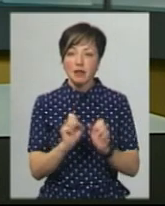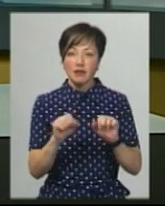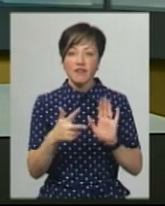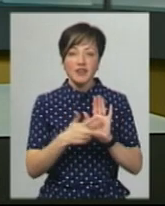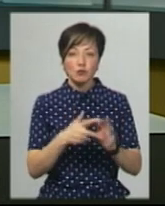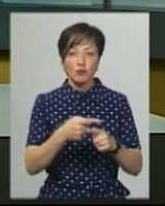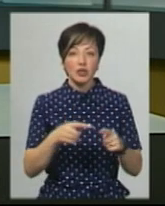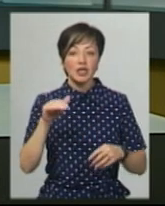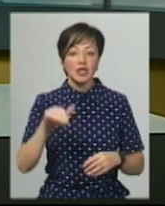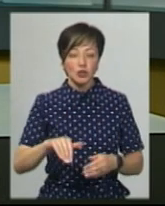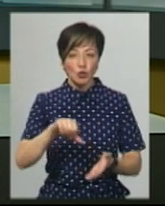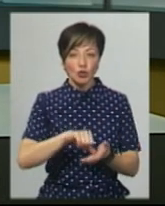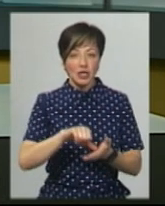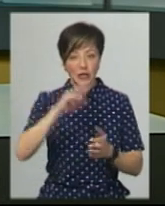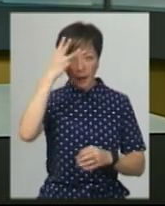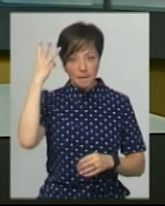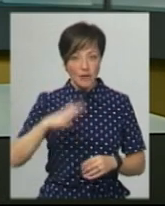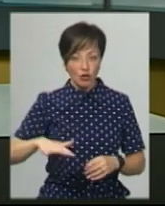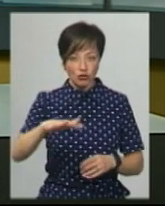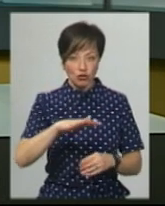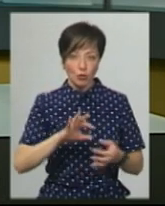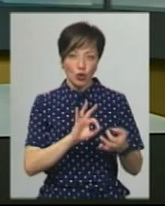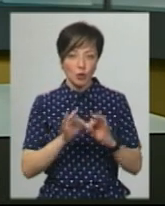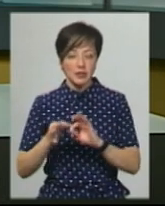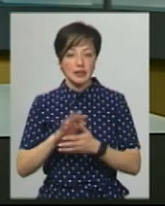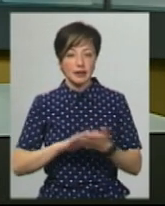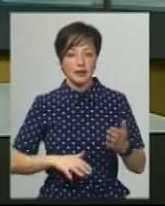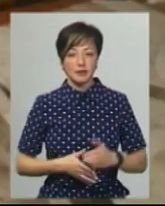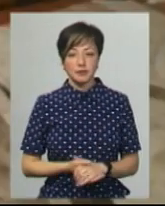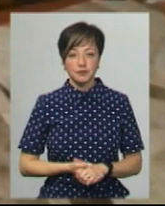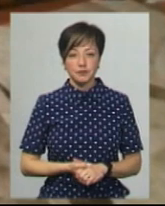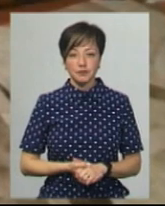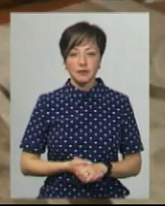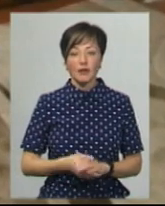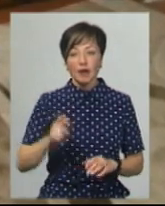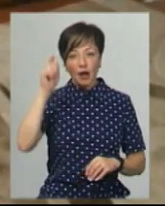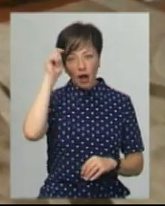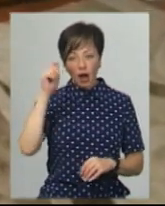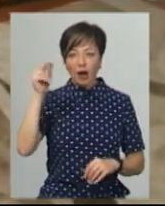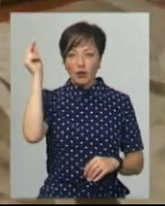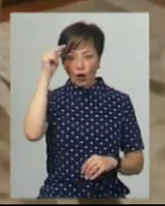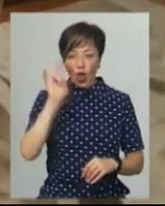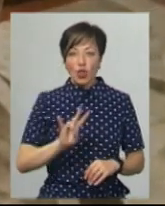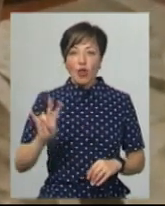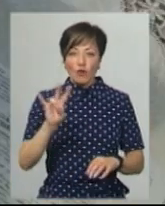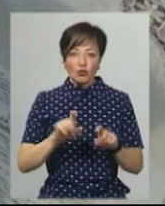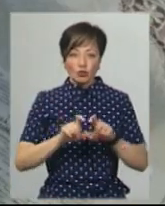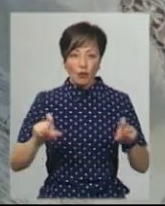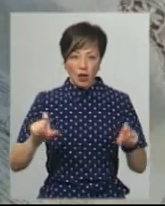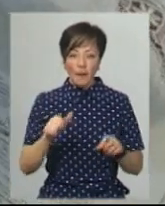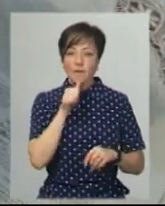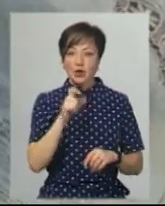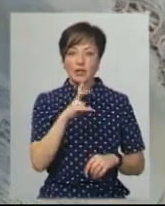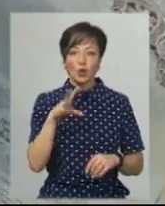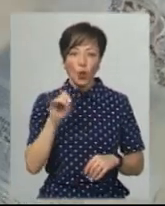8,5 тисяч учасників з Хмельниччини. Подробиці у сюжеті. Денис Копитко – учень Новушицької ЗОЖ номер два. Пробне